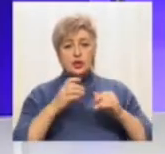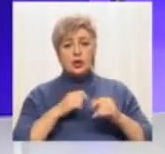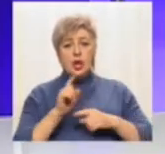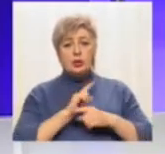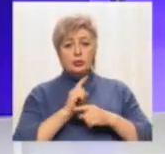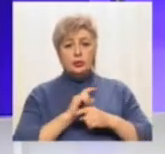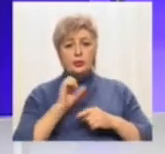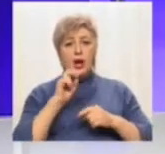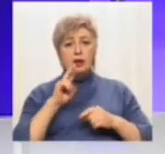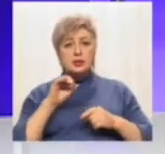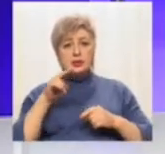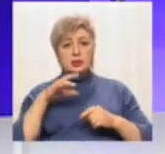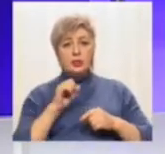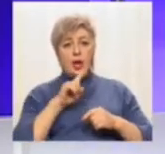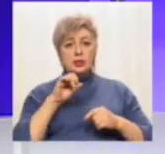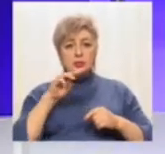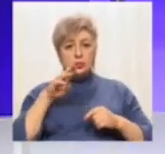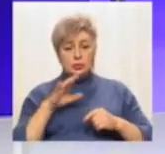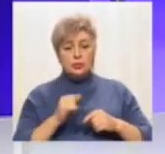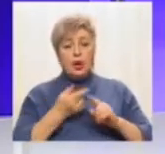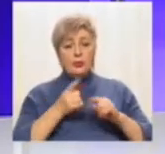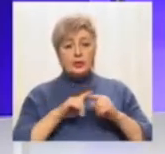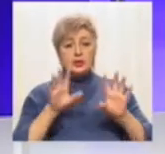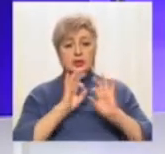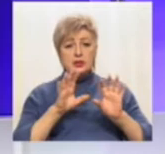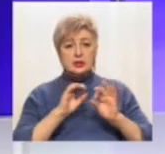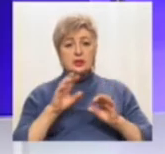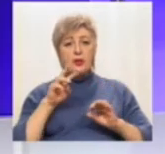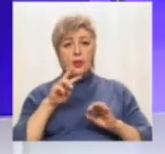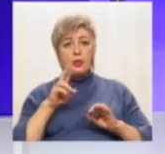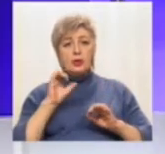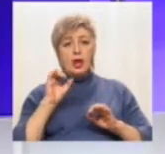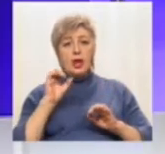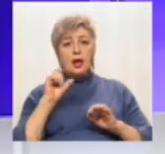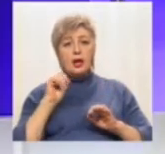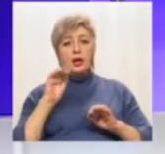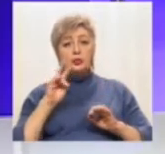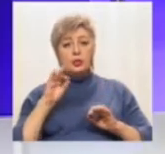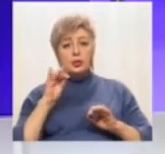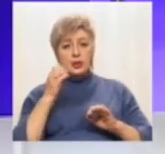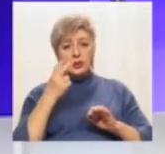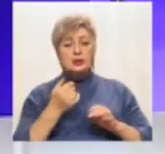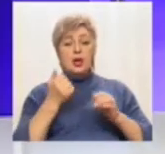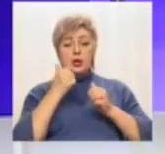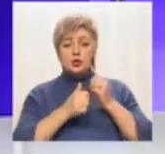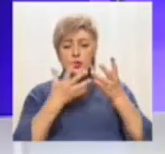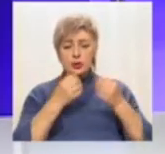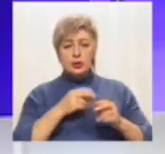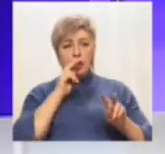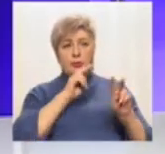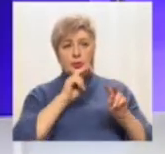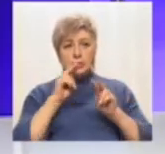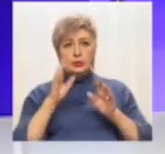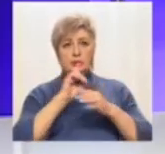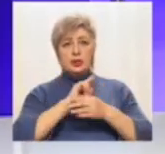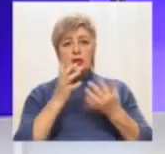середньодобовим показником. Про це розказав еколог Олексій Інгурець. За його словами, він щодня моніторить заміри. За перші 10